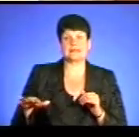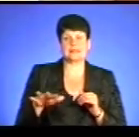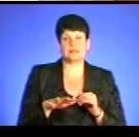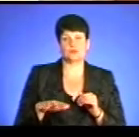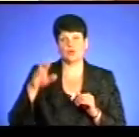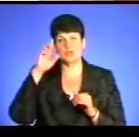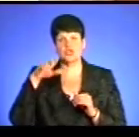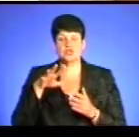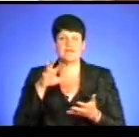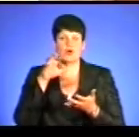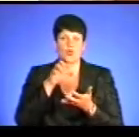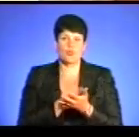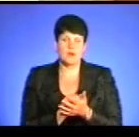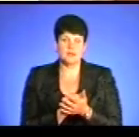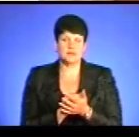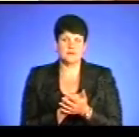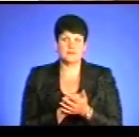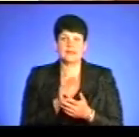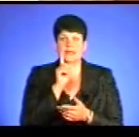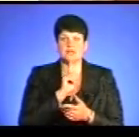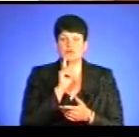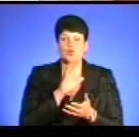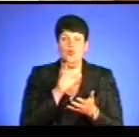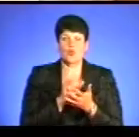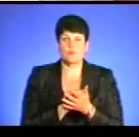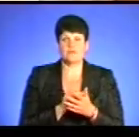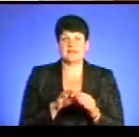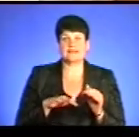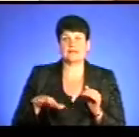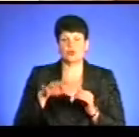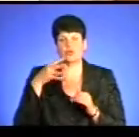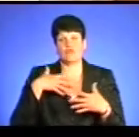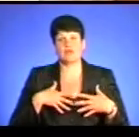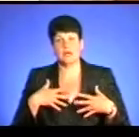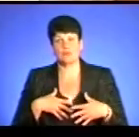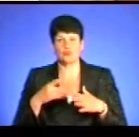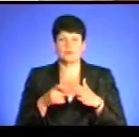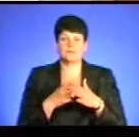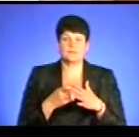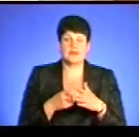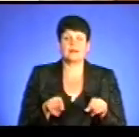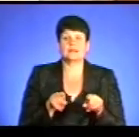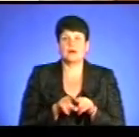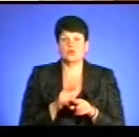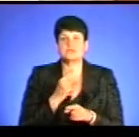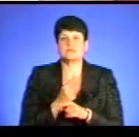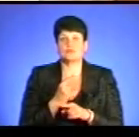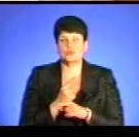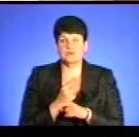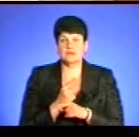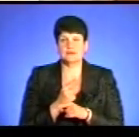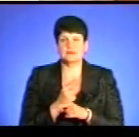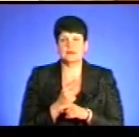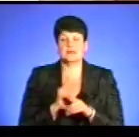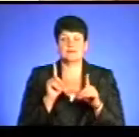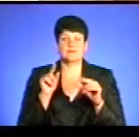держави-окупанта, а також на тимчасово окупованих територіях в Криму і на Донбасі. А також заборонити гастролювати в Україні всім